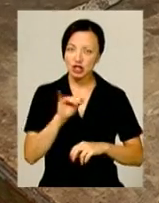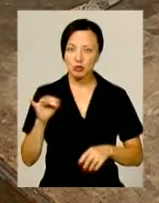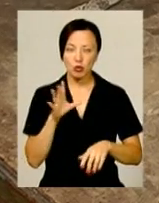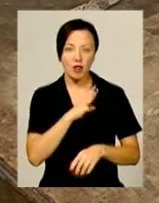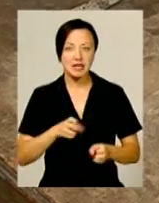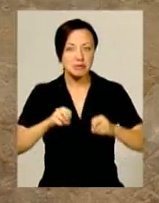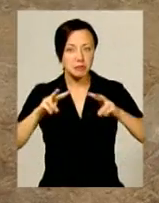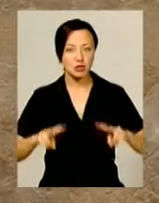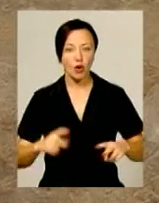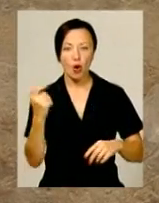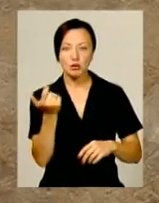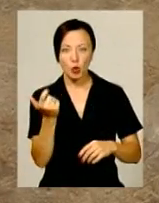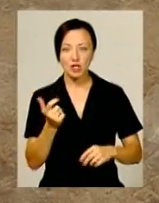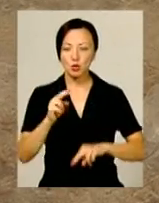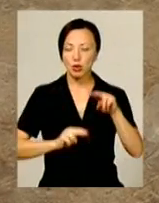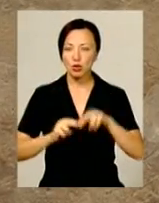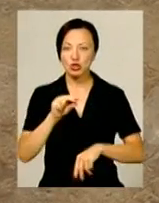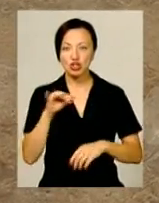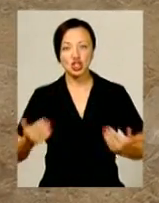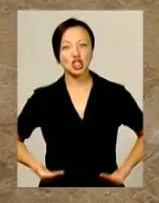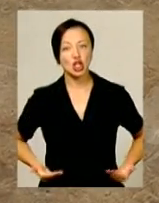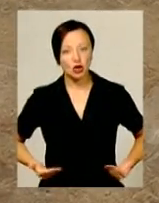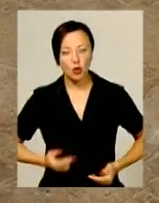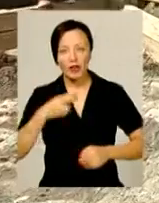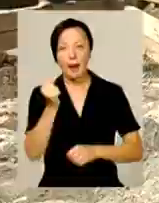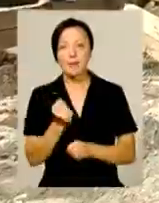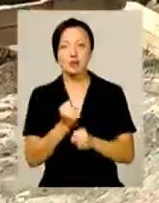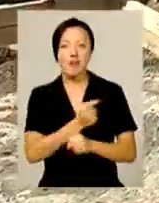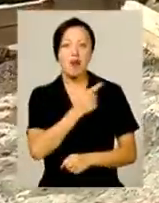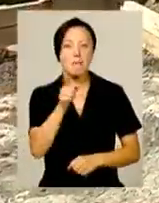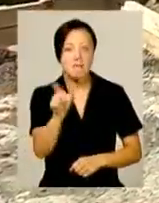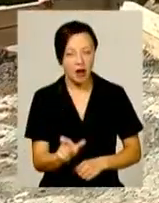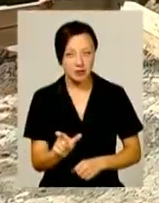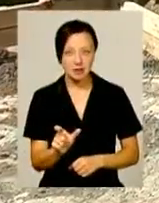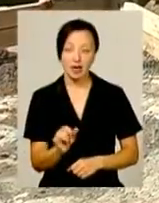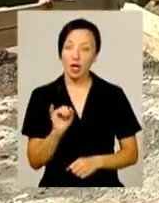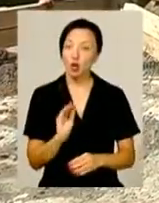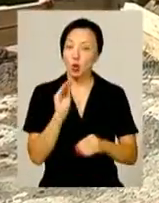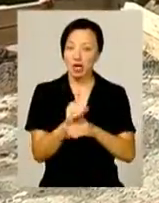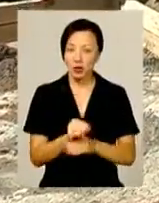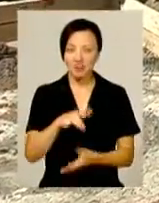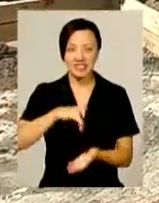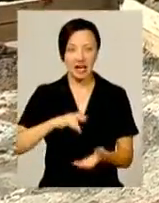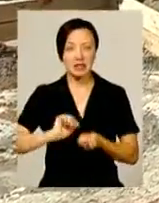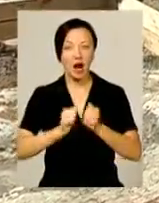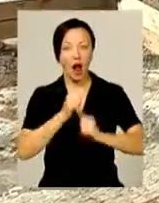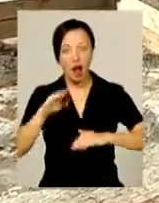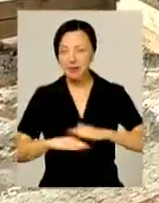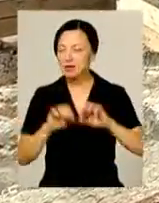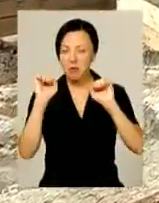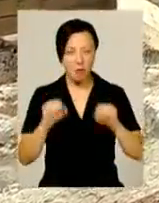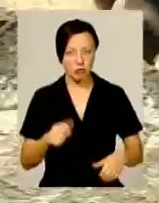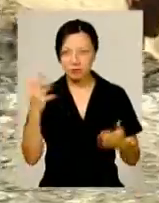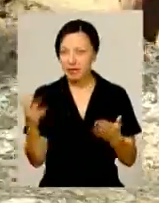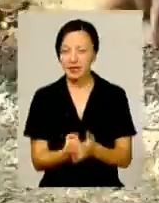спеціалізована господарська споруда, чи житло, в якому працював майстер. Та додають, в середмісті Кам'янця, де не копни, можна